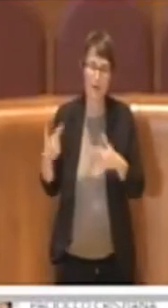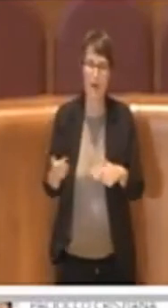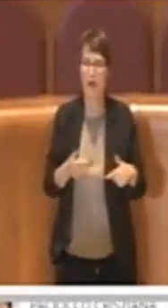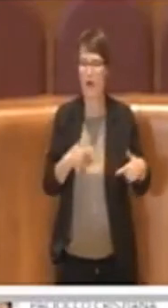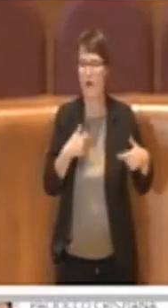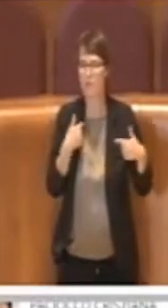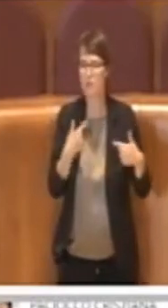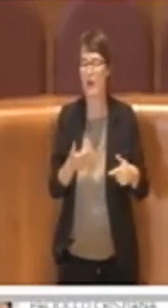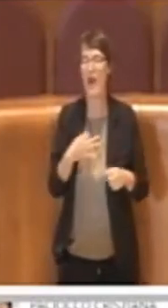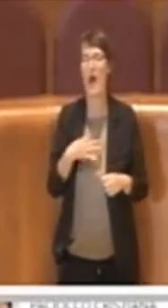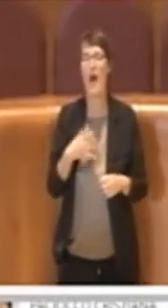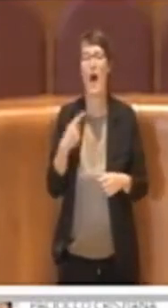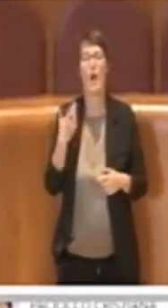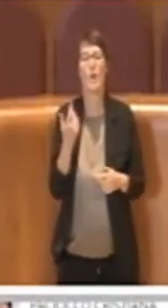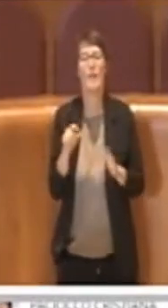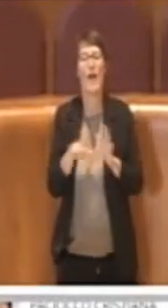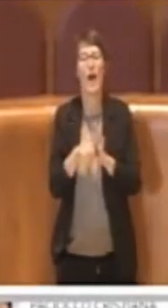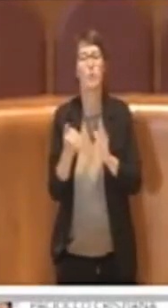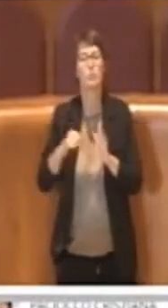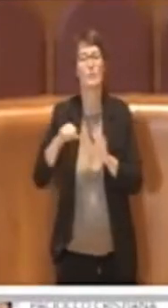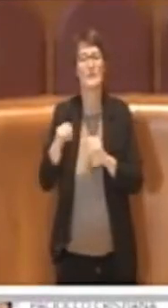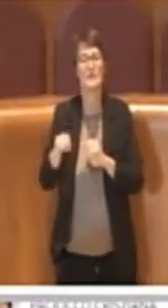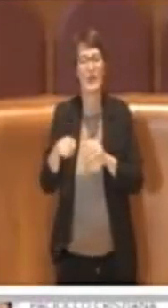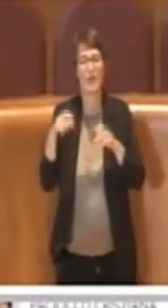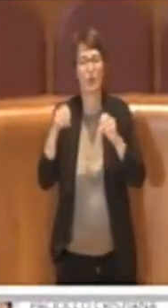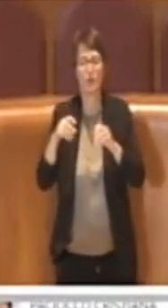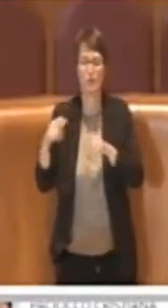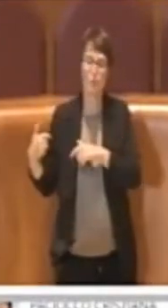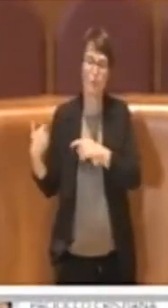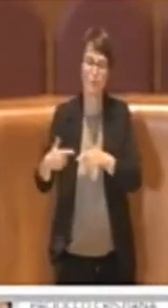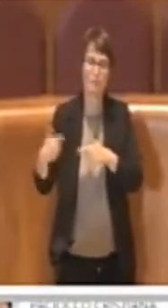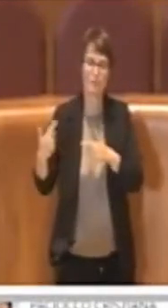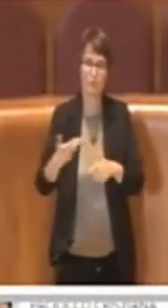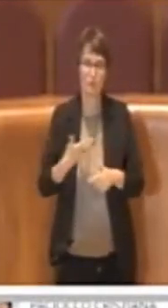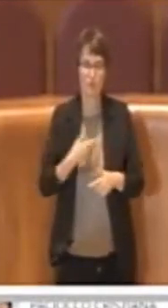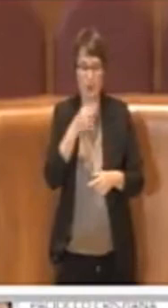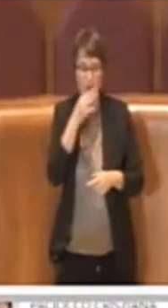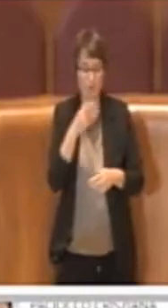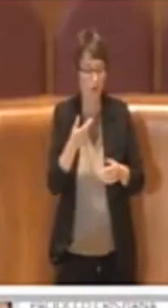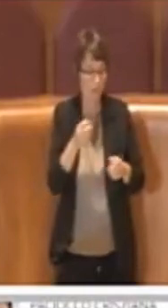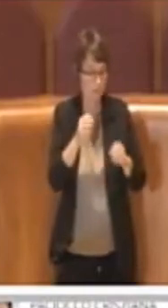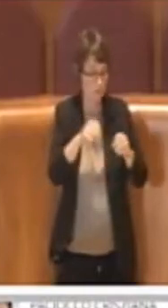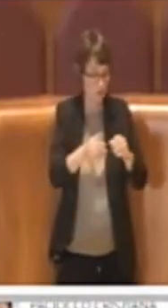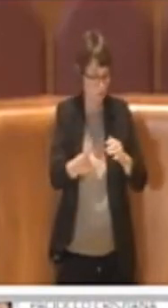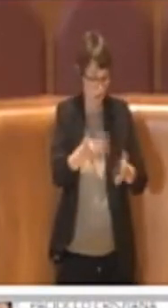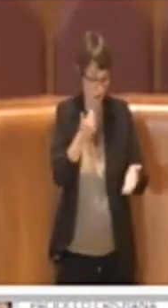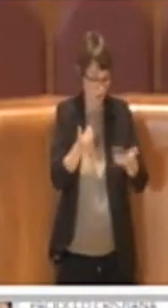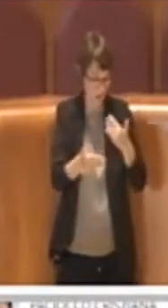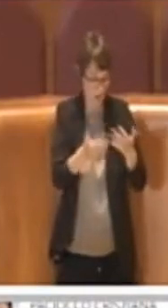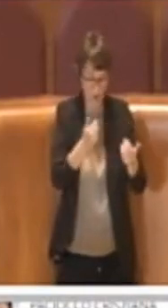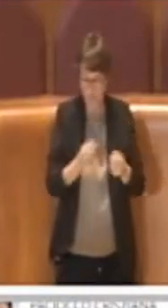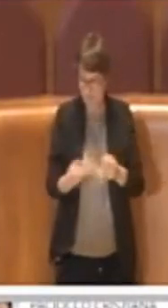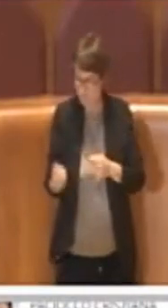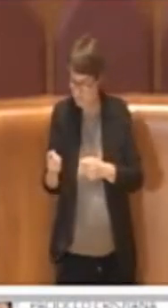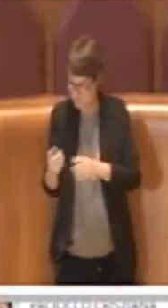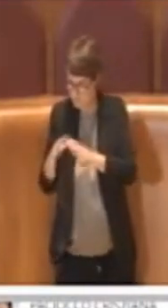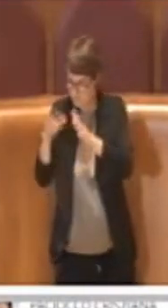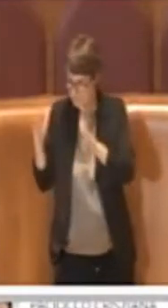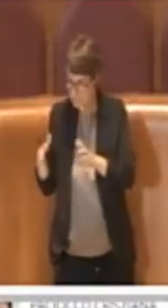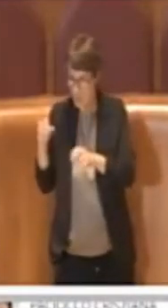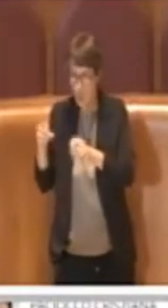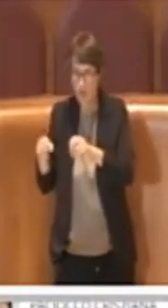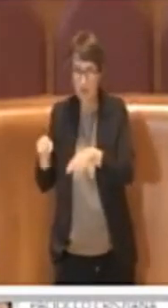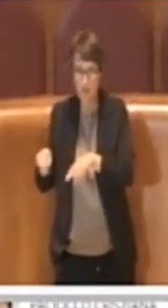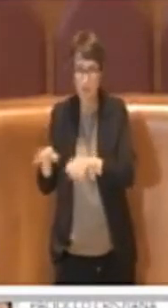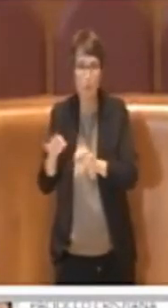rifiuti, quindi più rifiuti si puliscono, ne appaiono proprio in quel quadrante della città, come in